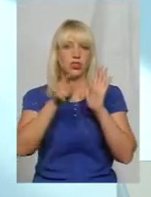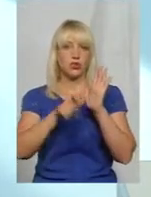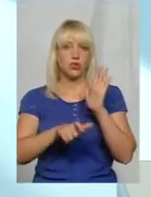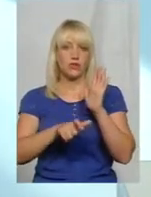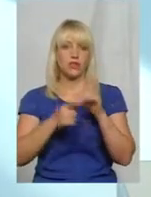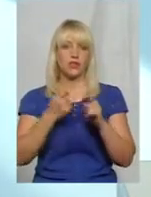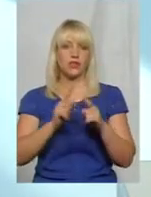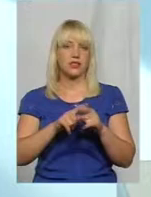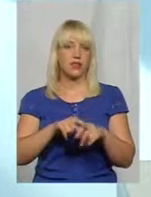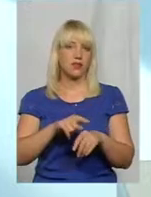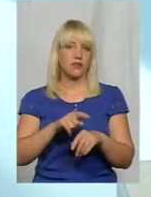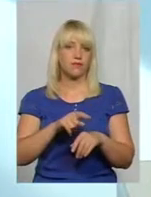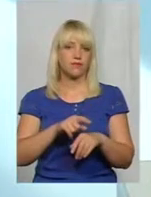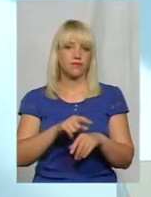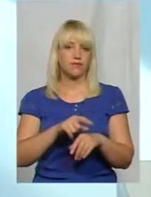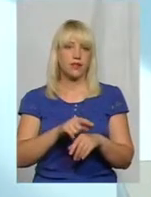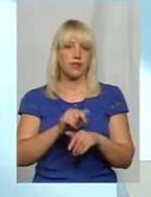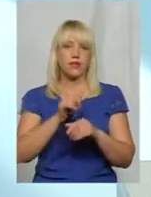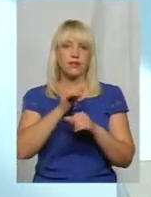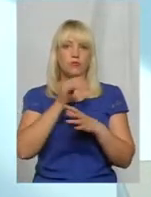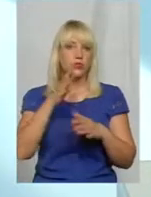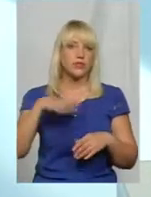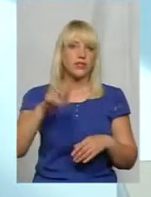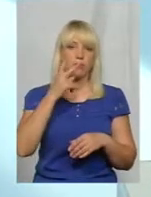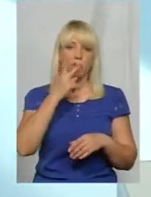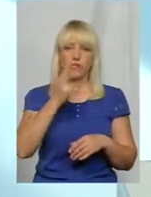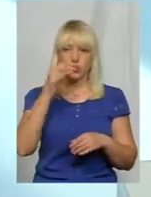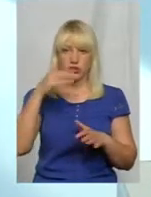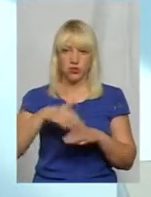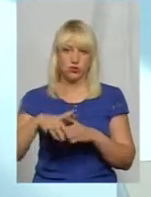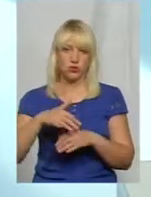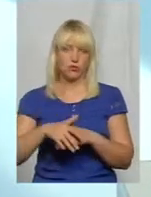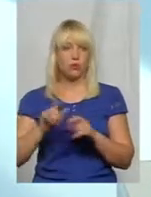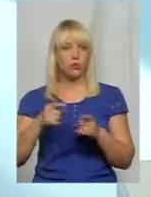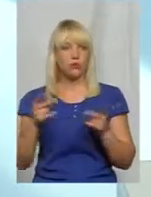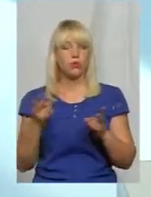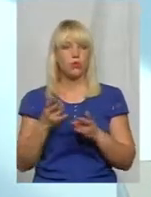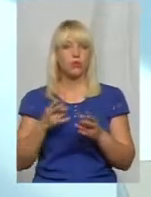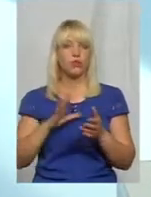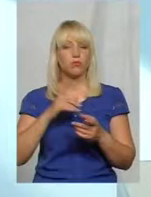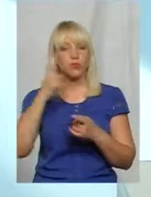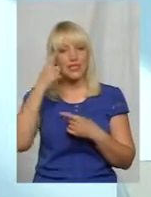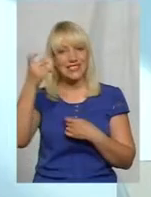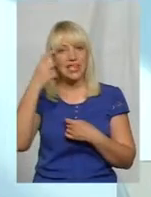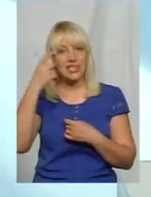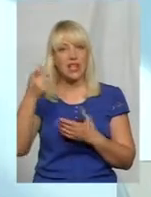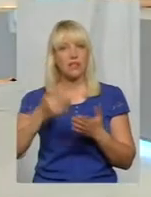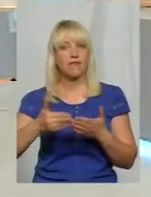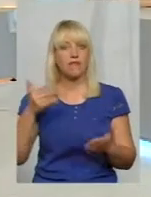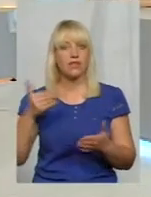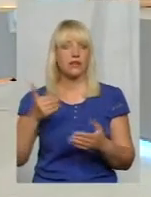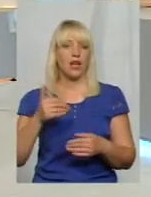це непосильно бачити все і розуміти, тому повинні йти сигнали від... Активістів.